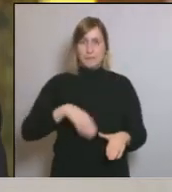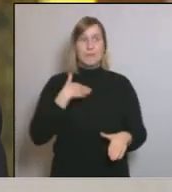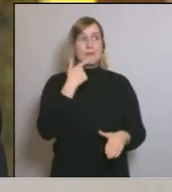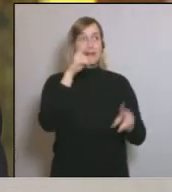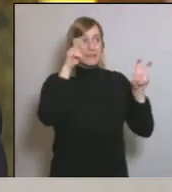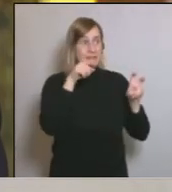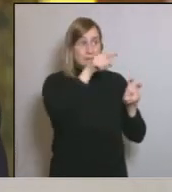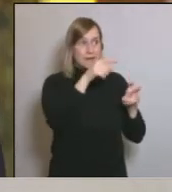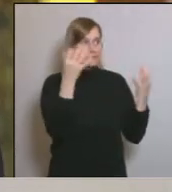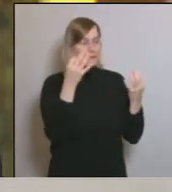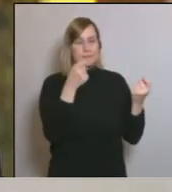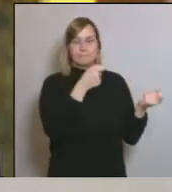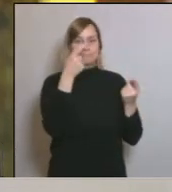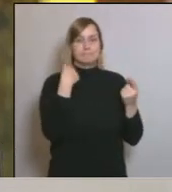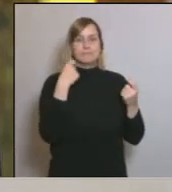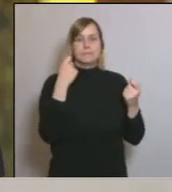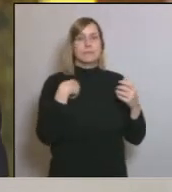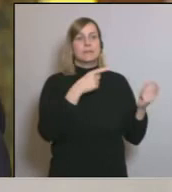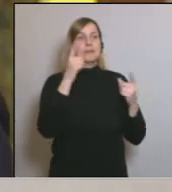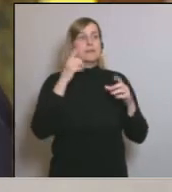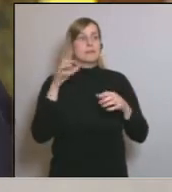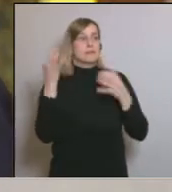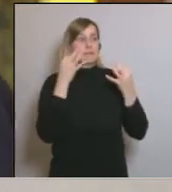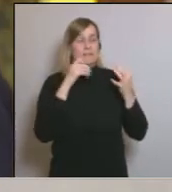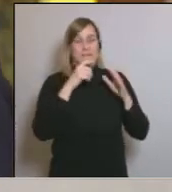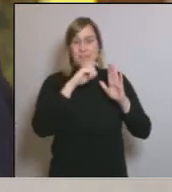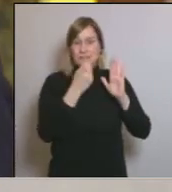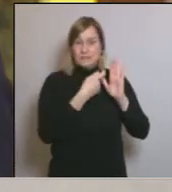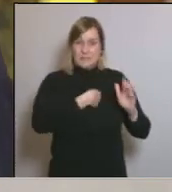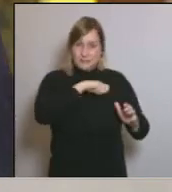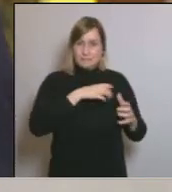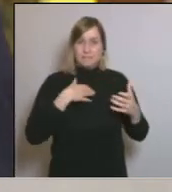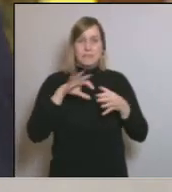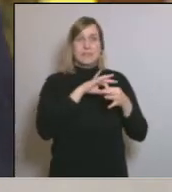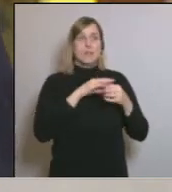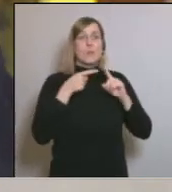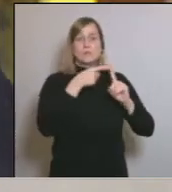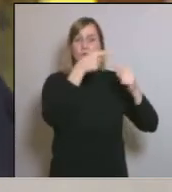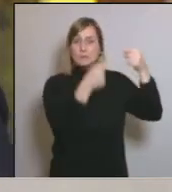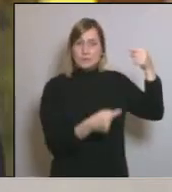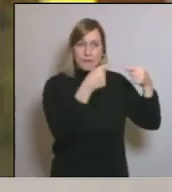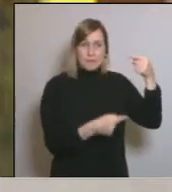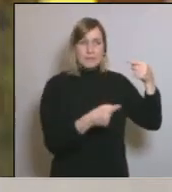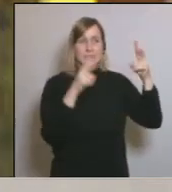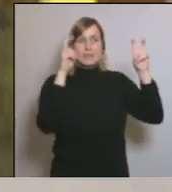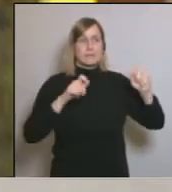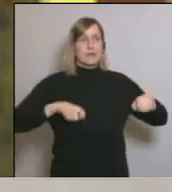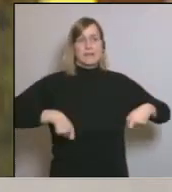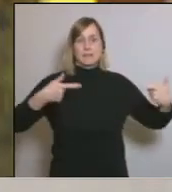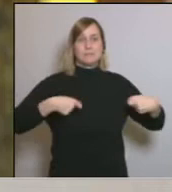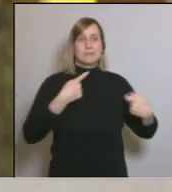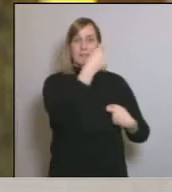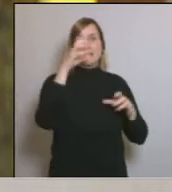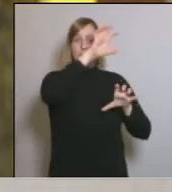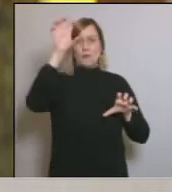caràcter imminent a la legislació espanyola i, en conseqüència, als objectius de dèficit i els sostres de despesa de les comunitats autònomes